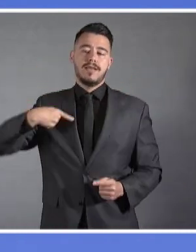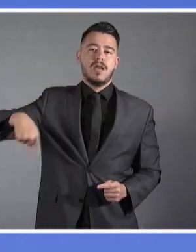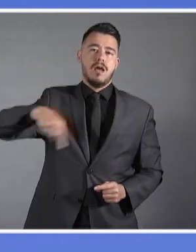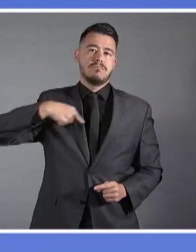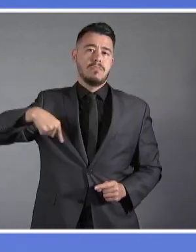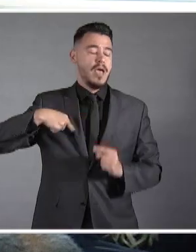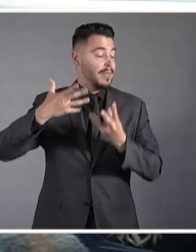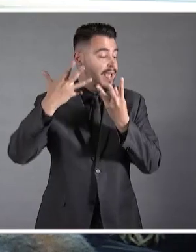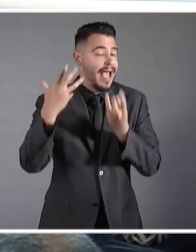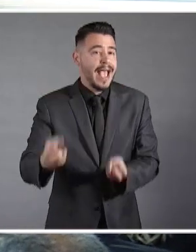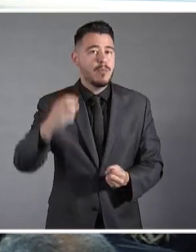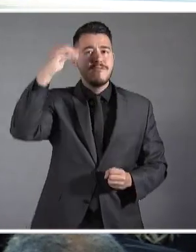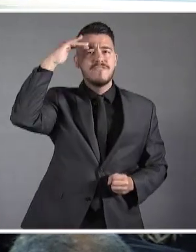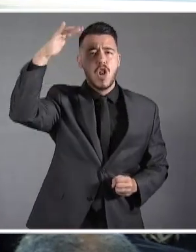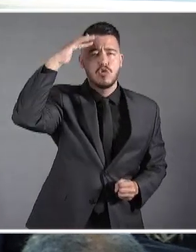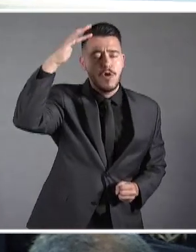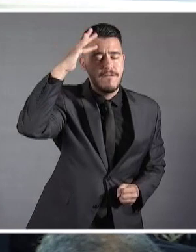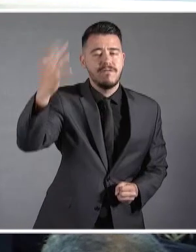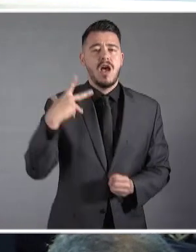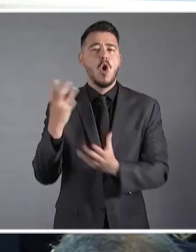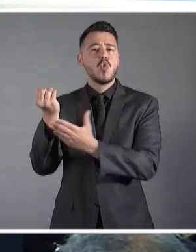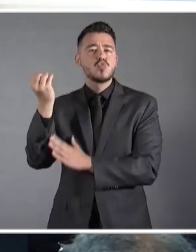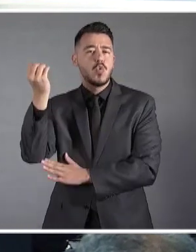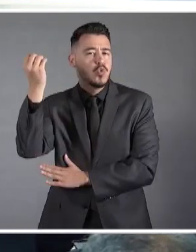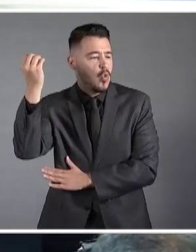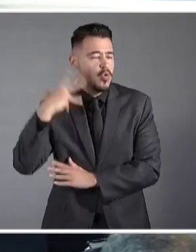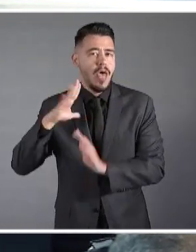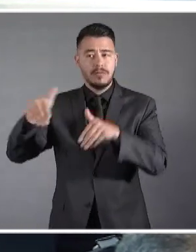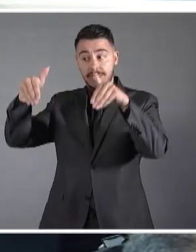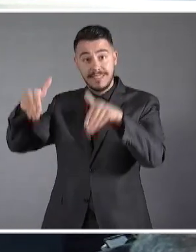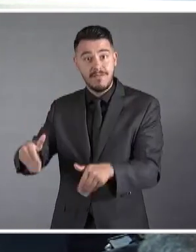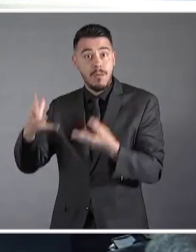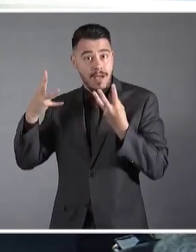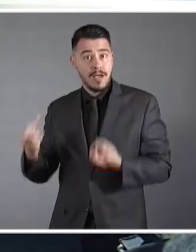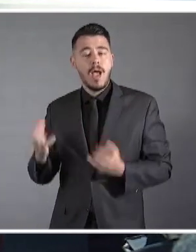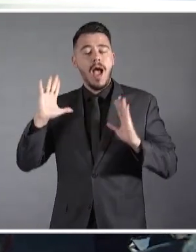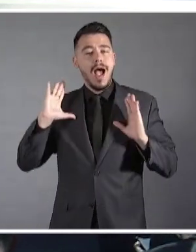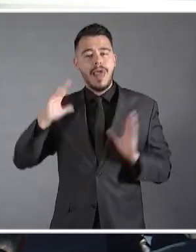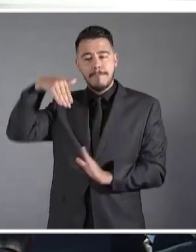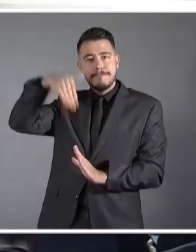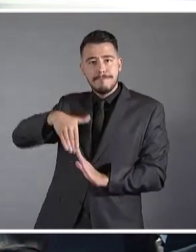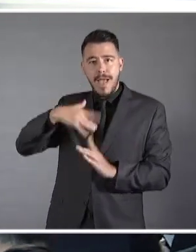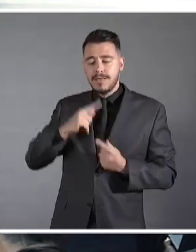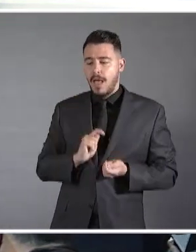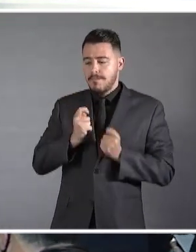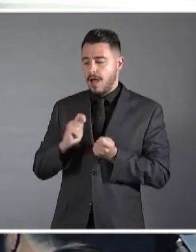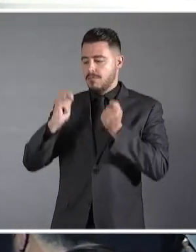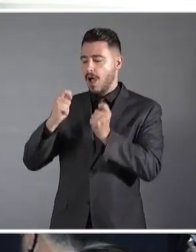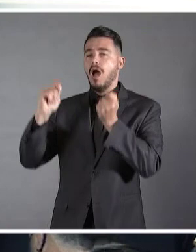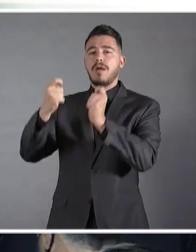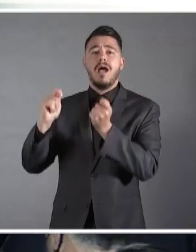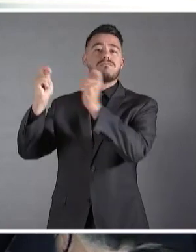βασικές ιδεολογικές της αξίες και αρχές της μέρες μας, μετεξελίσσεται σε μία ευρύτερη,